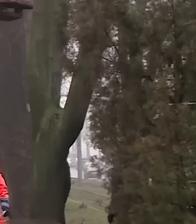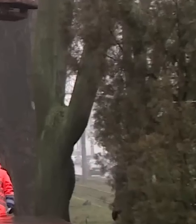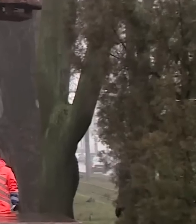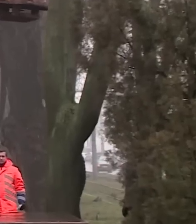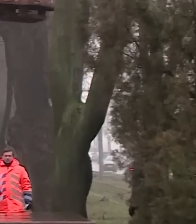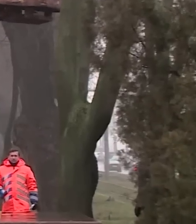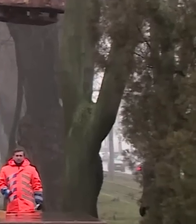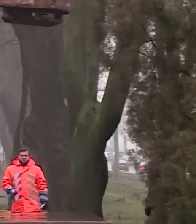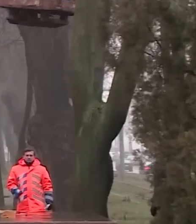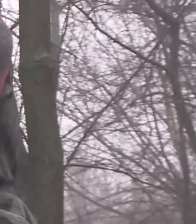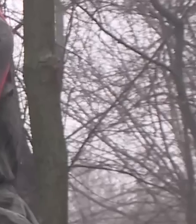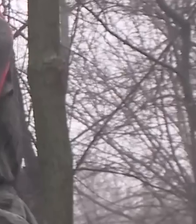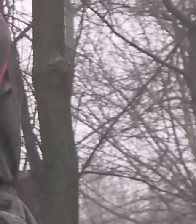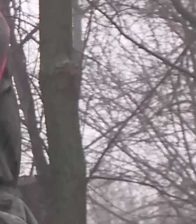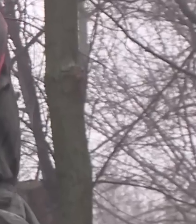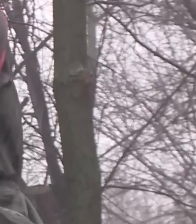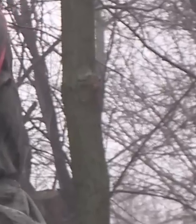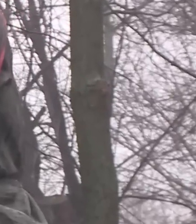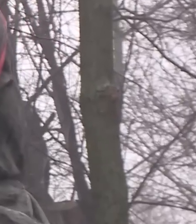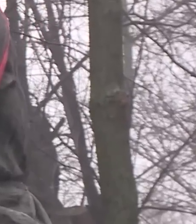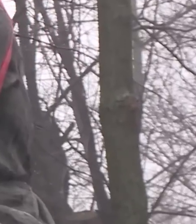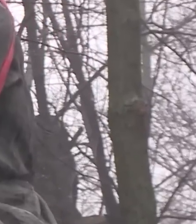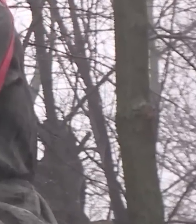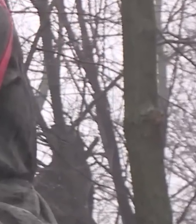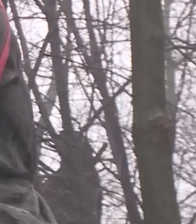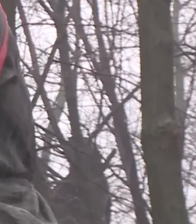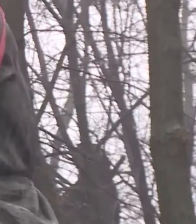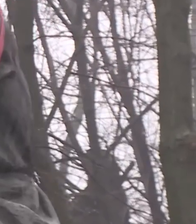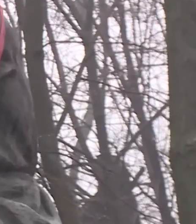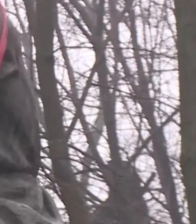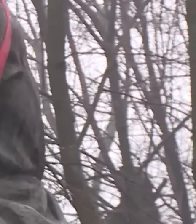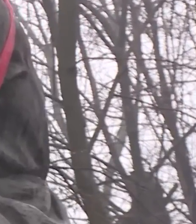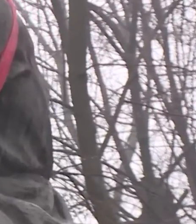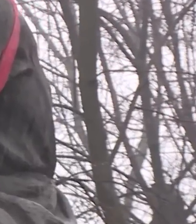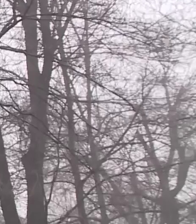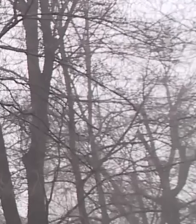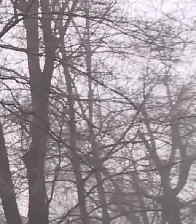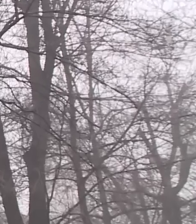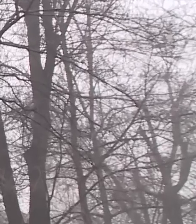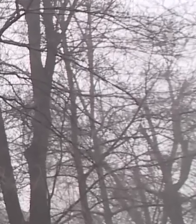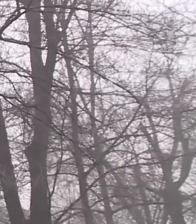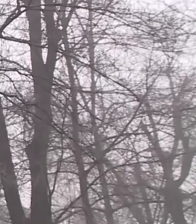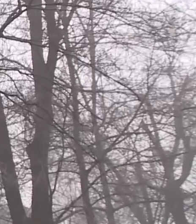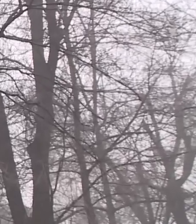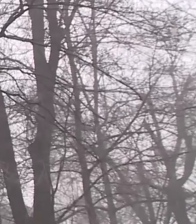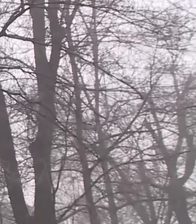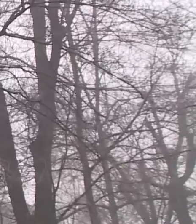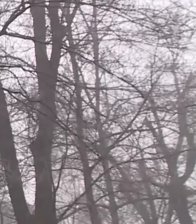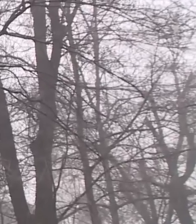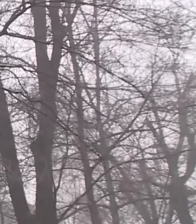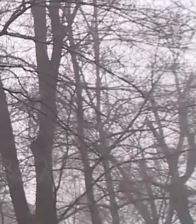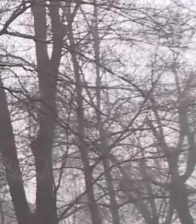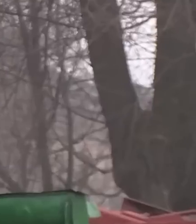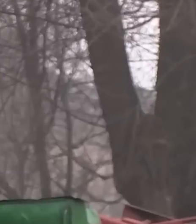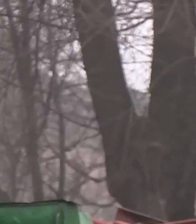Втім, пропозицію все ж розглянули, але й запропонували свій курс обміну. Тонна дрів за кожен кілограм, наприклад, пам